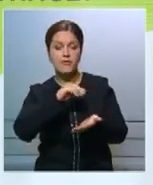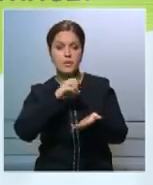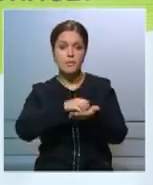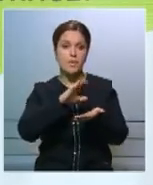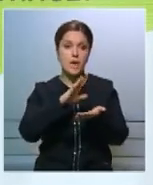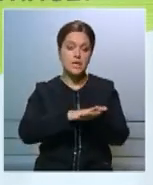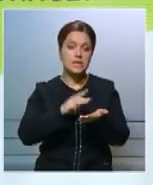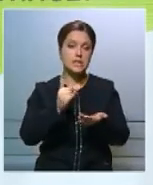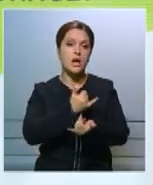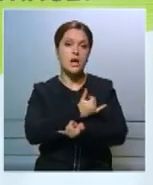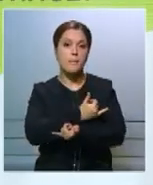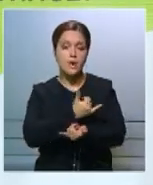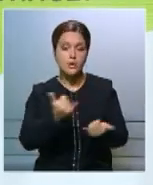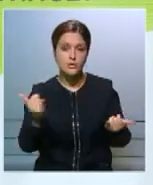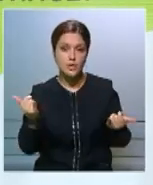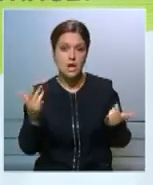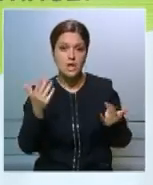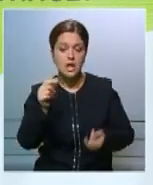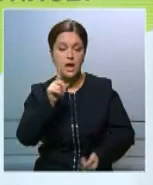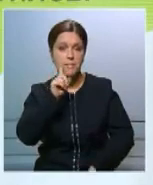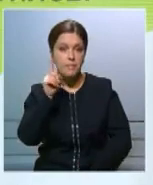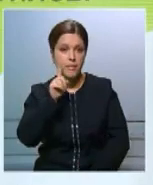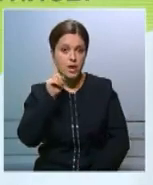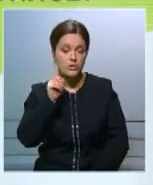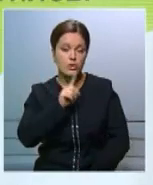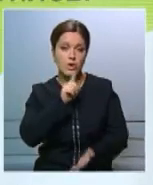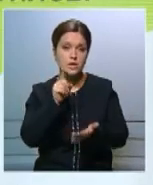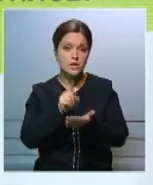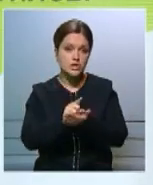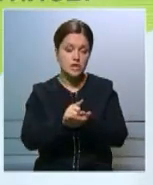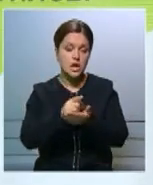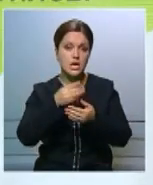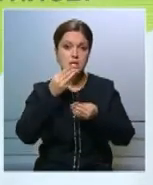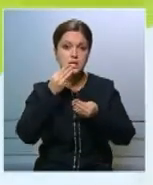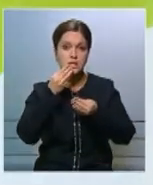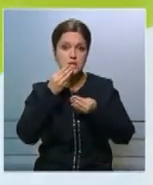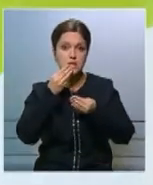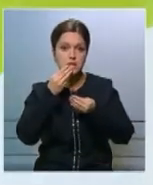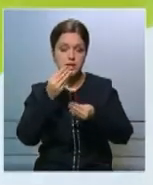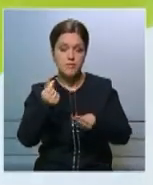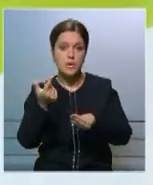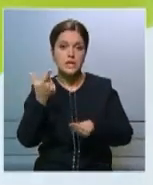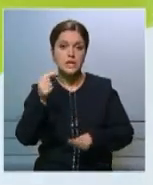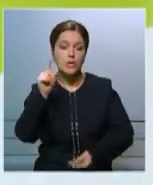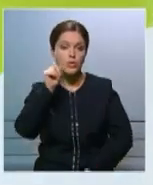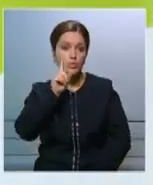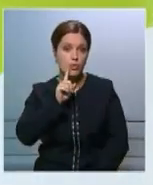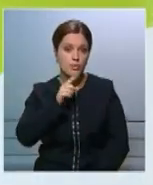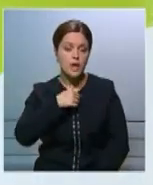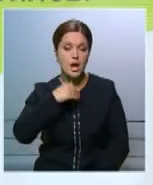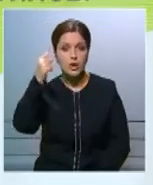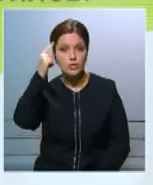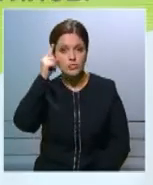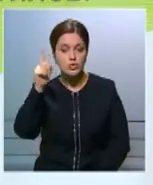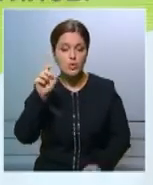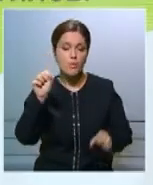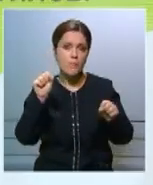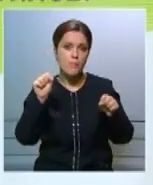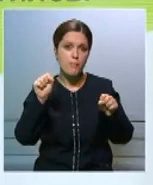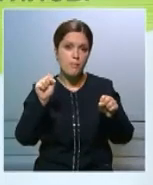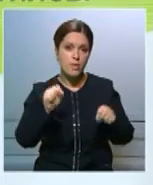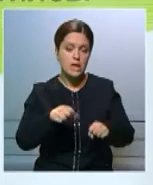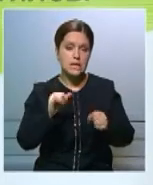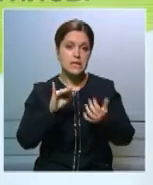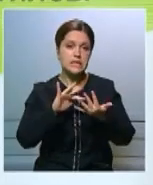по обслуживанию. Естественно, молодежь должна стремиться туда, где привлекательно. Я думаю, что можно было бы и